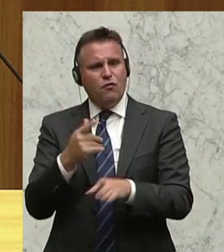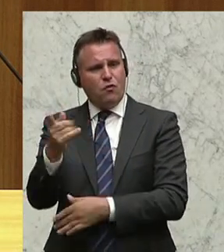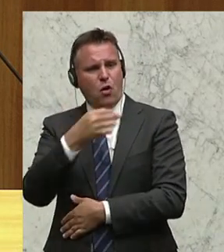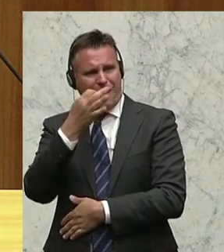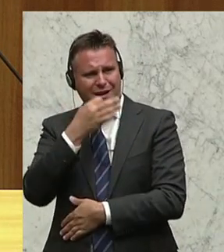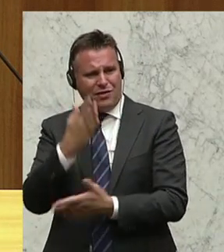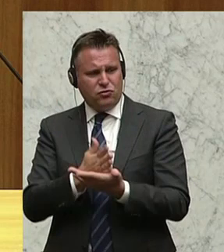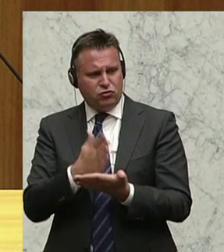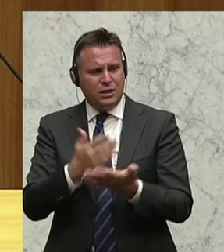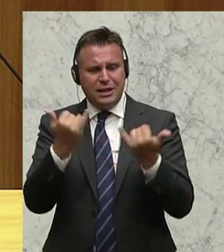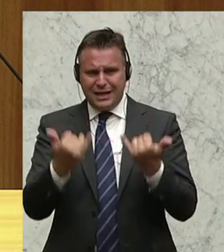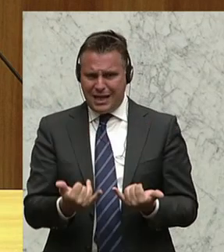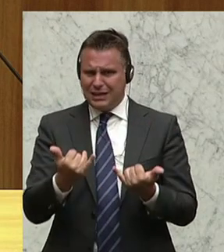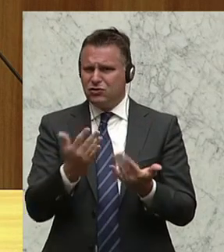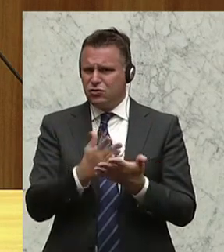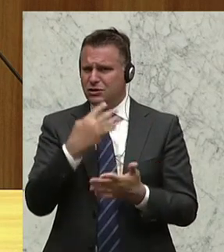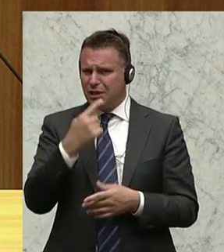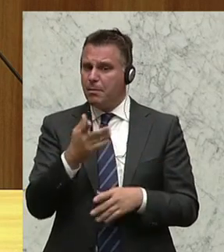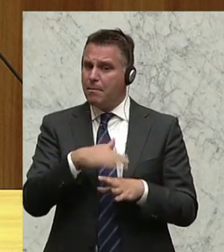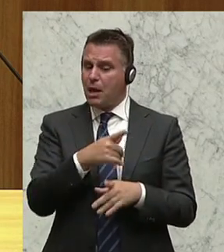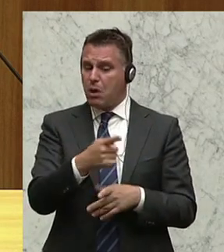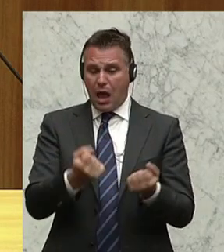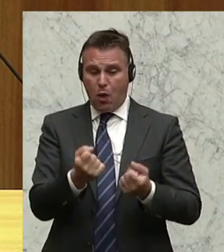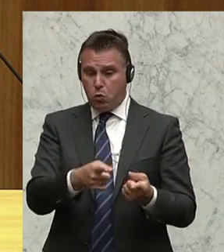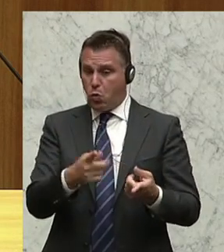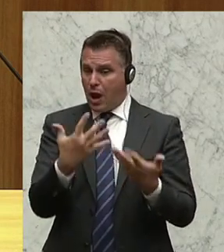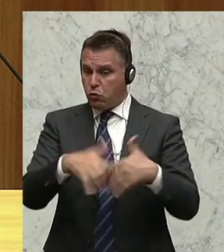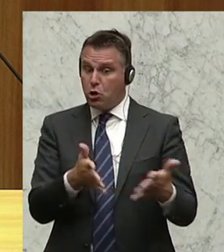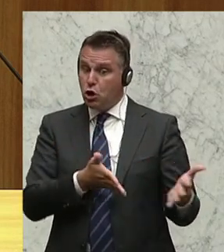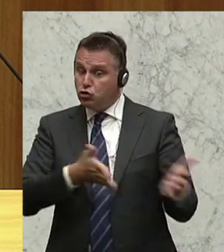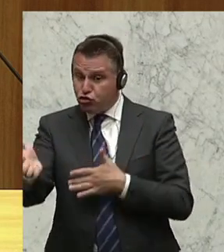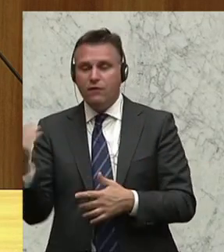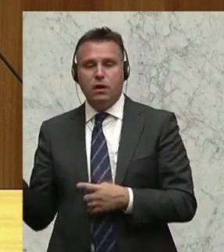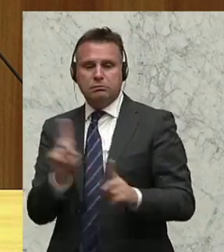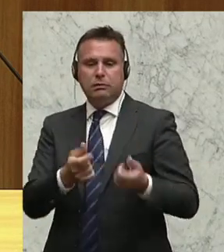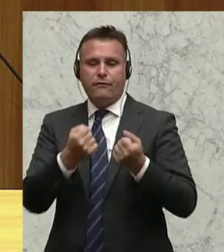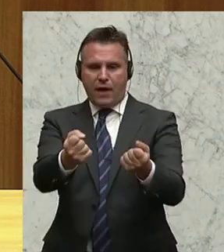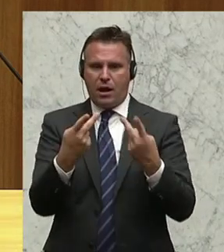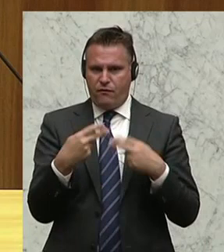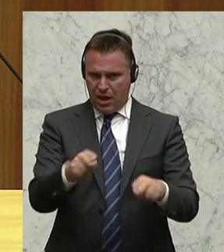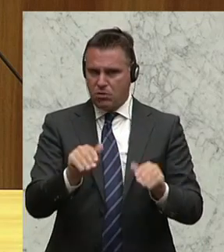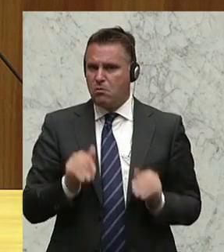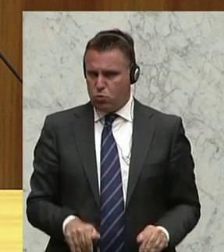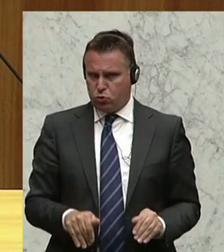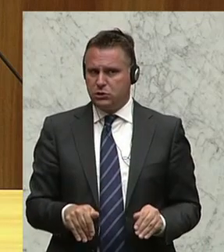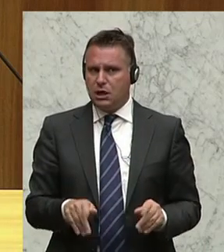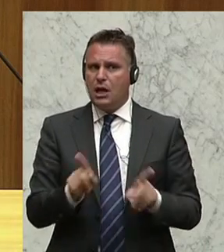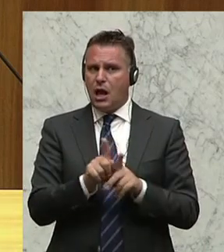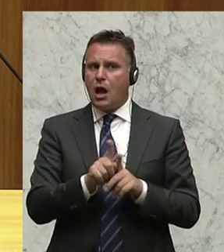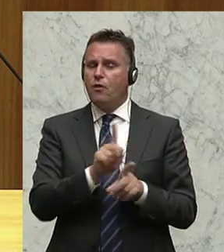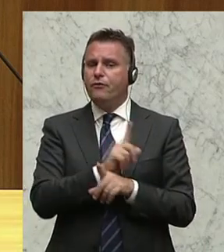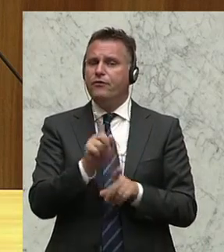angesprochen. Es muss derzeit immer möglich sein, dass jemand eingreifen kann. Und es geht grundsätzlich darum, ein Anforderungsprofil für diese